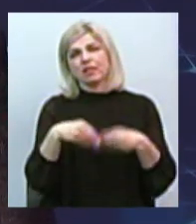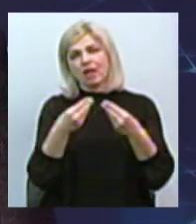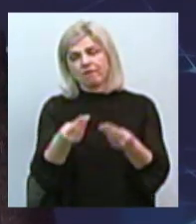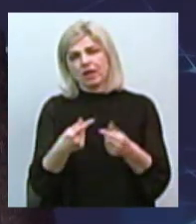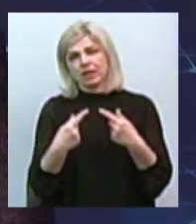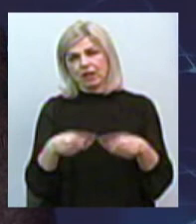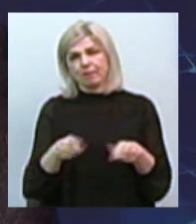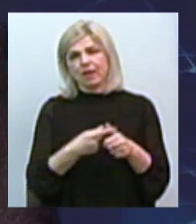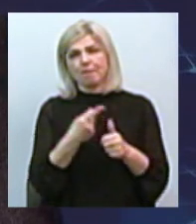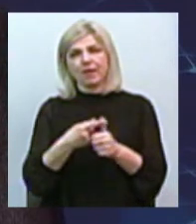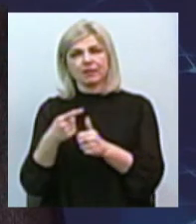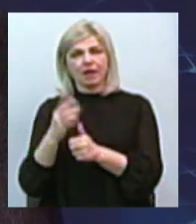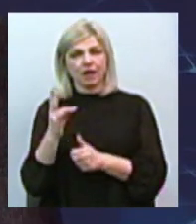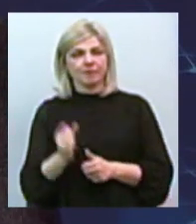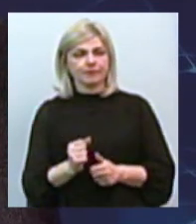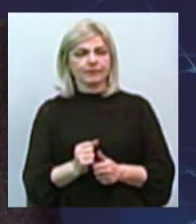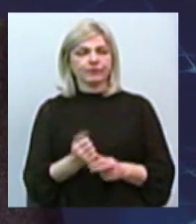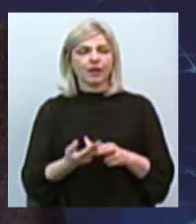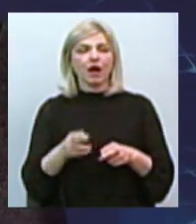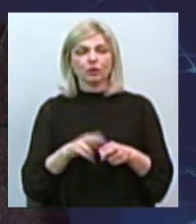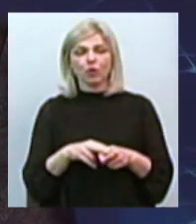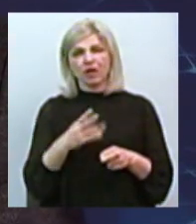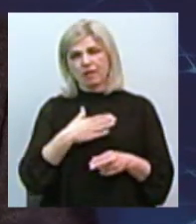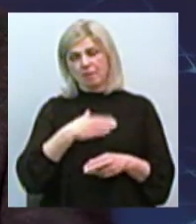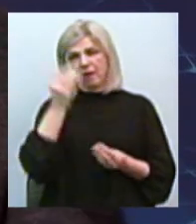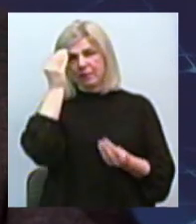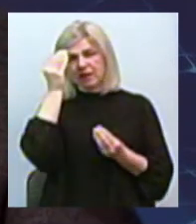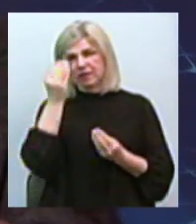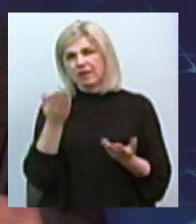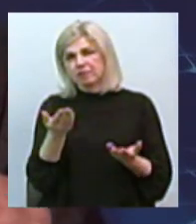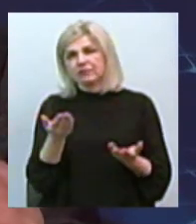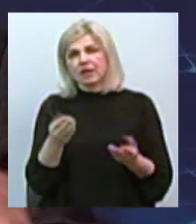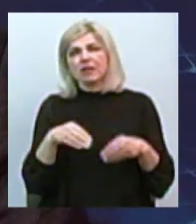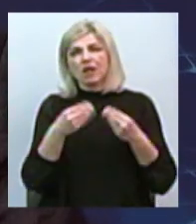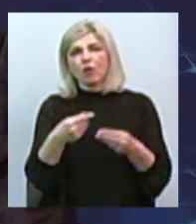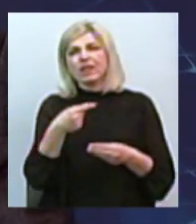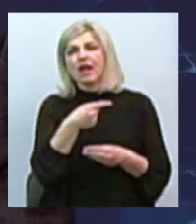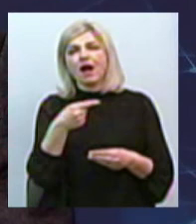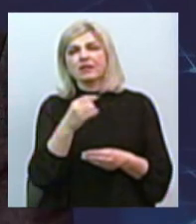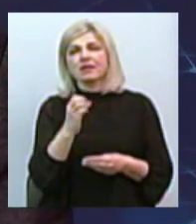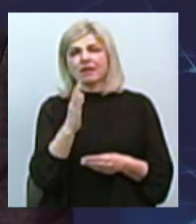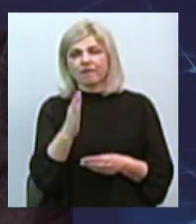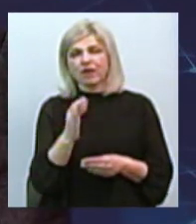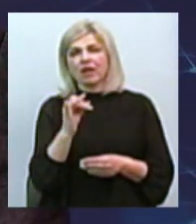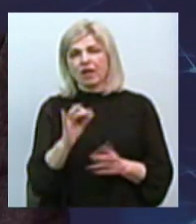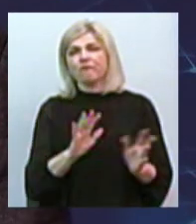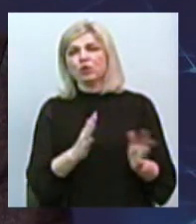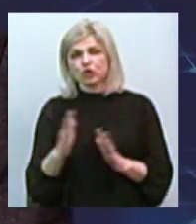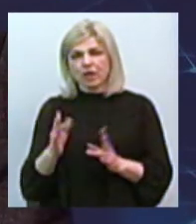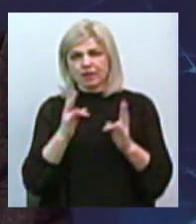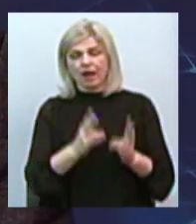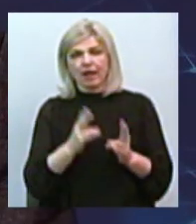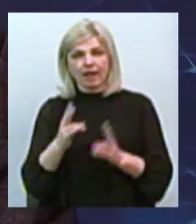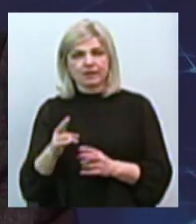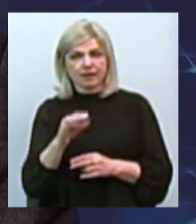інші імена, які, на мій взгляд, несуть в себе тот негатив, і в тому числі, і произошедші трагедії.